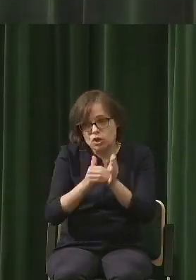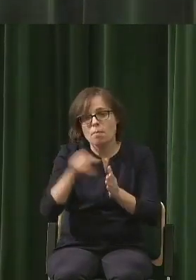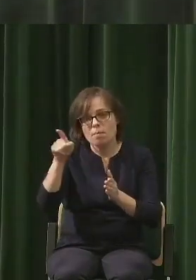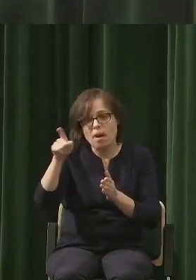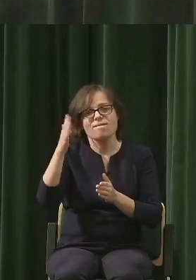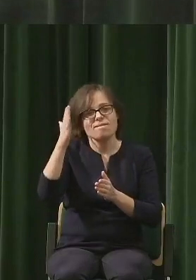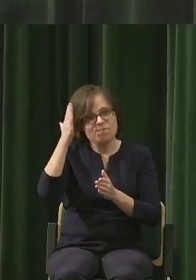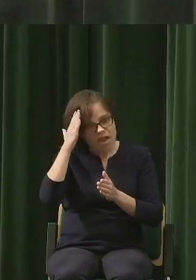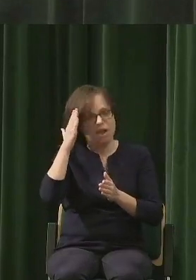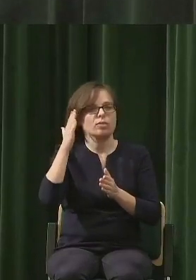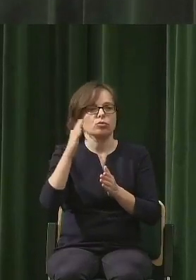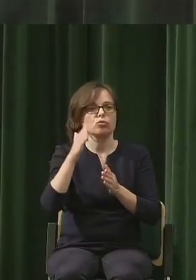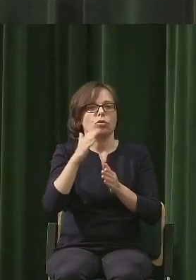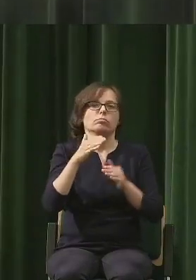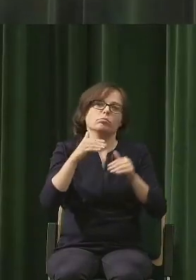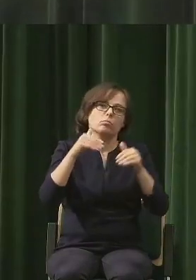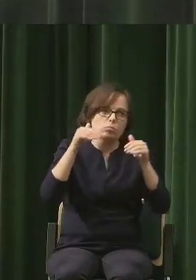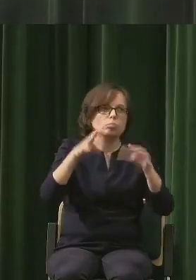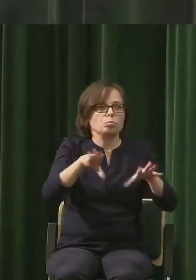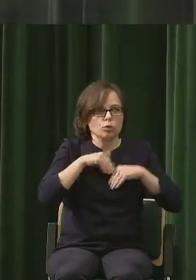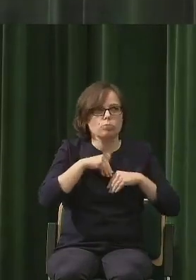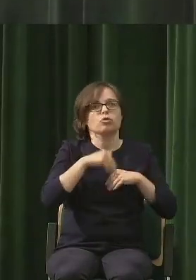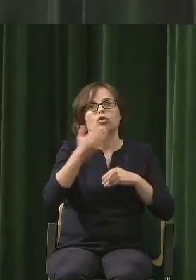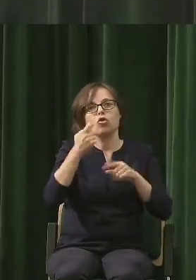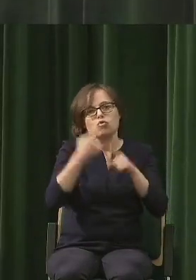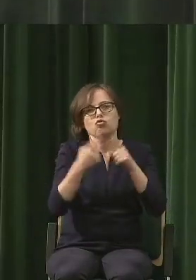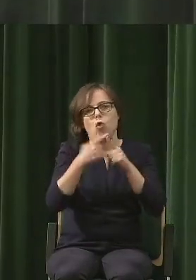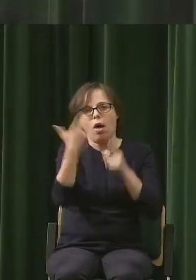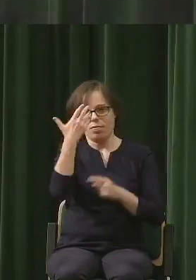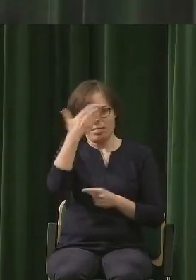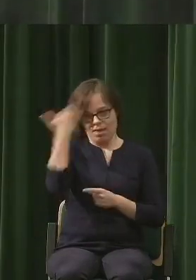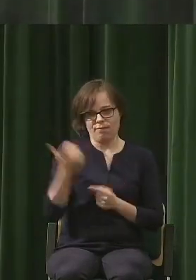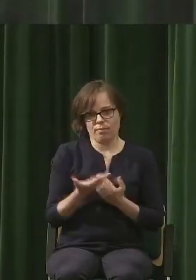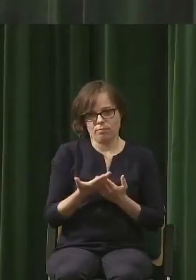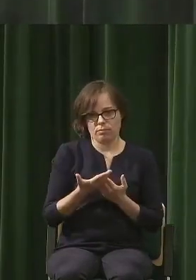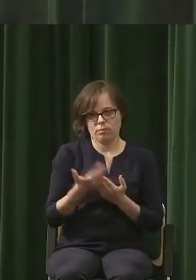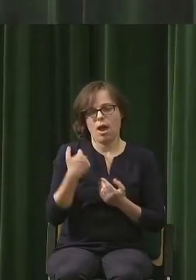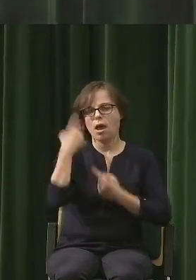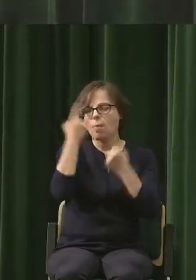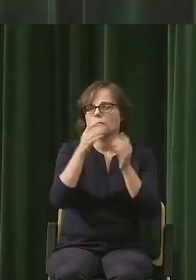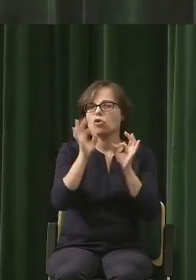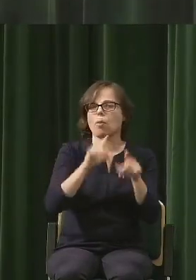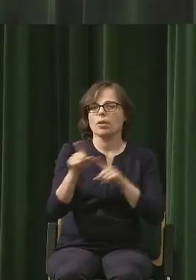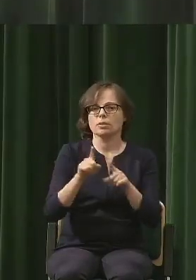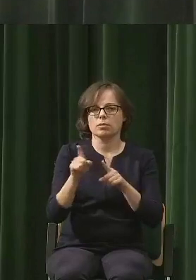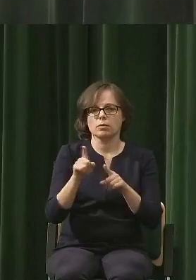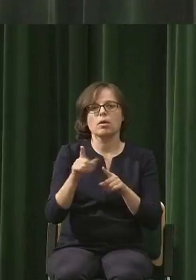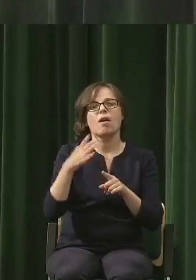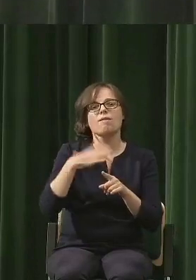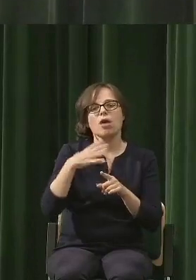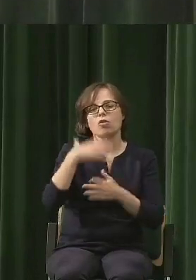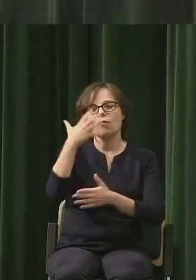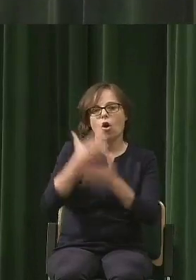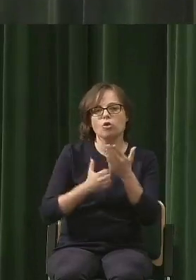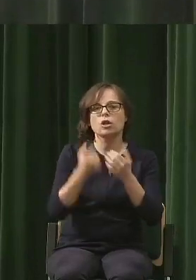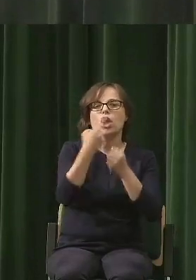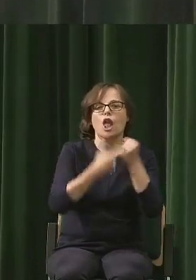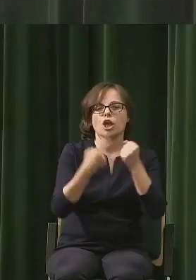otwartość, pewne połączenie o. Bardzo dobrym myślę, że symbolem jest używanie liczb urojonych, które